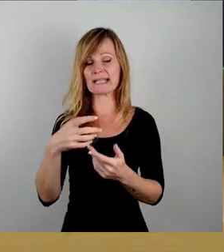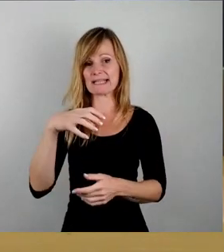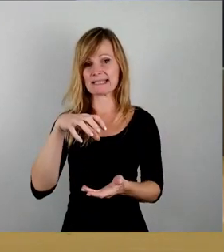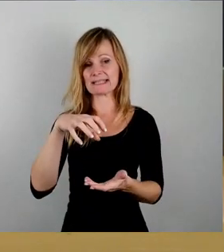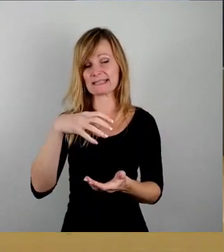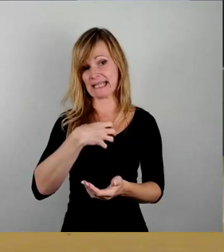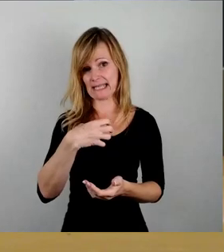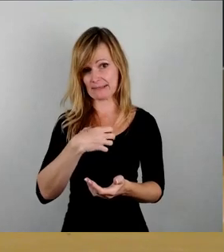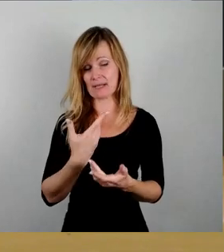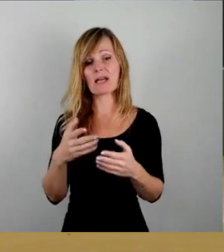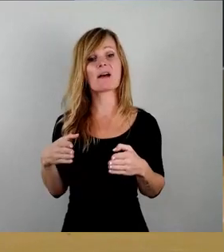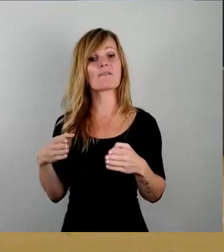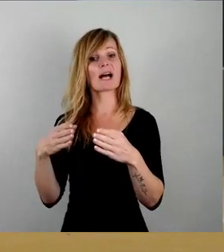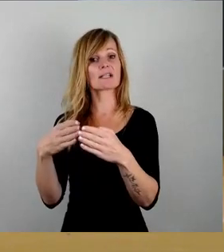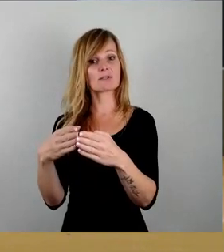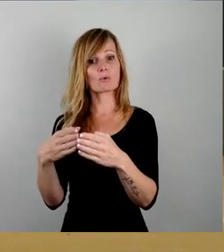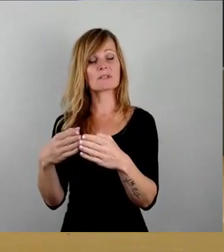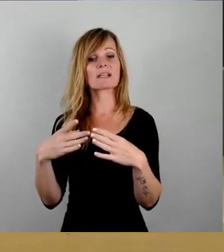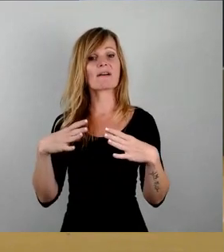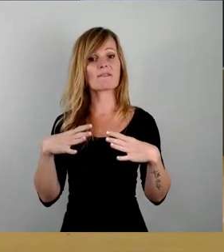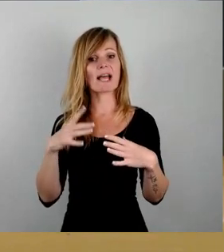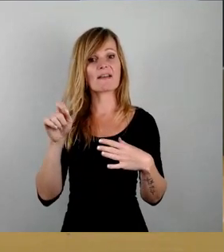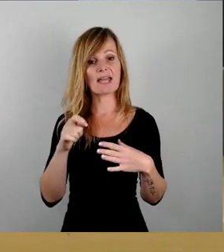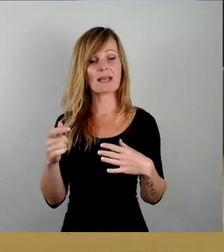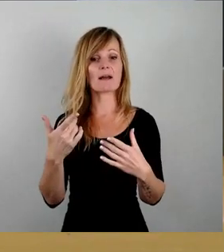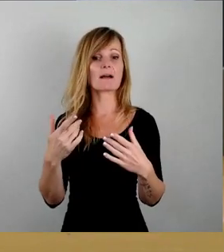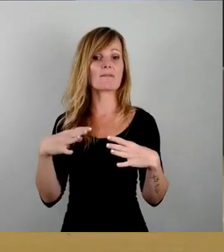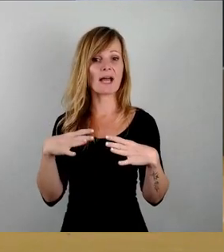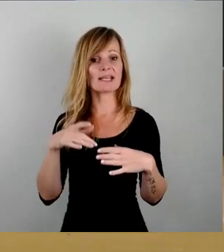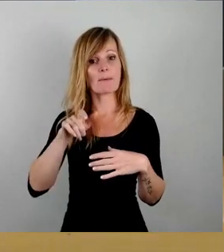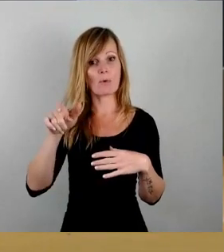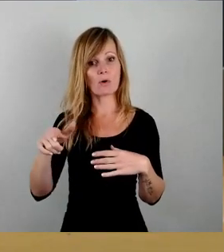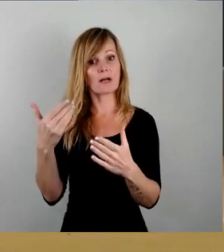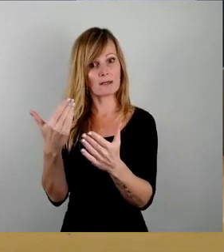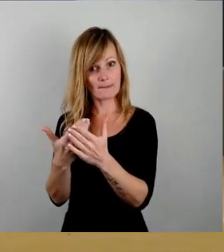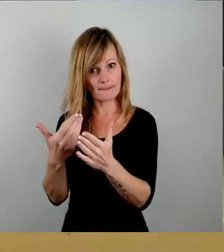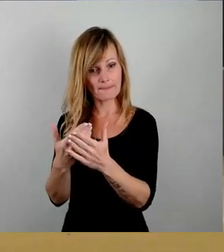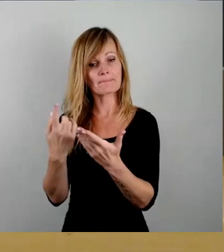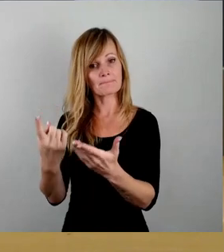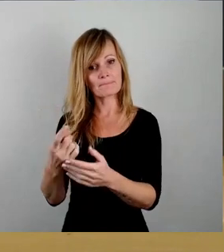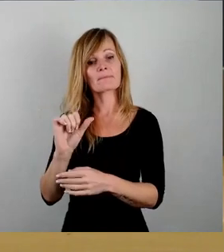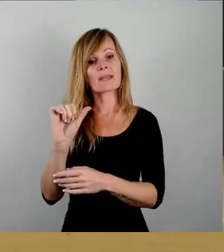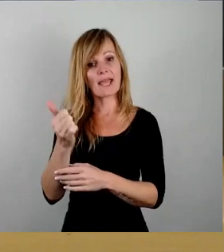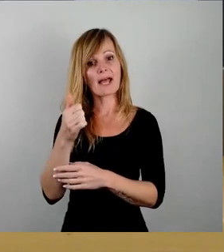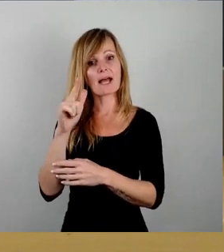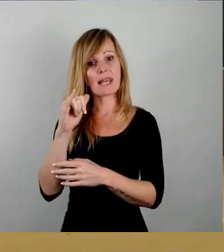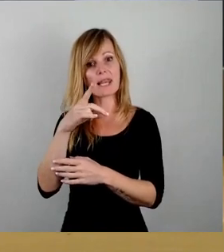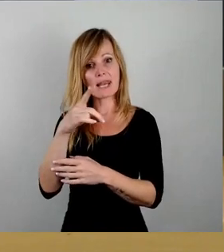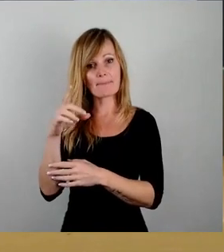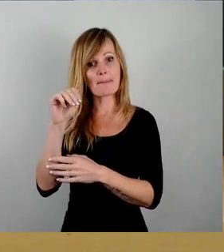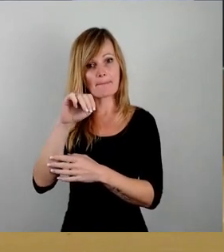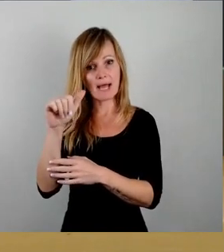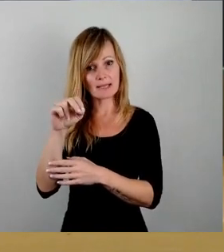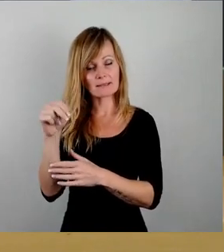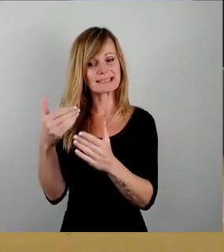Fraktion Freie Wähler, Freie Bürger. Ich darf jetzt zunächst Herrn Liebmann bitten, da in das Thema einzusteigen.